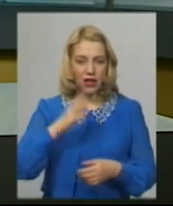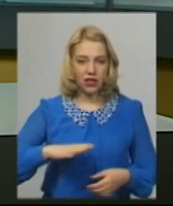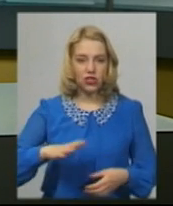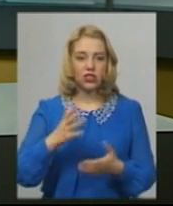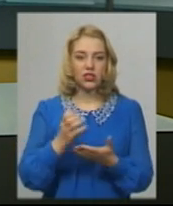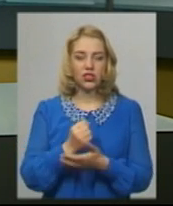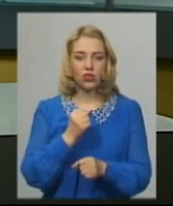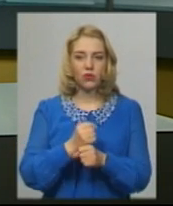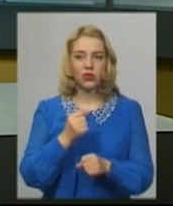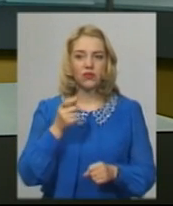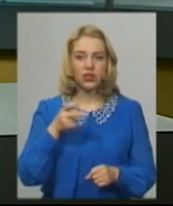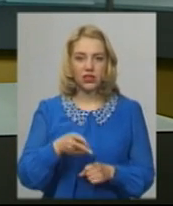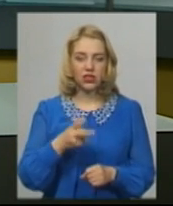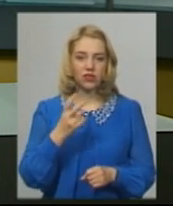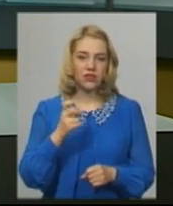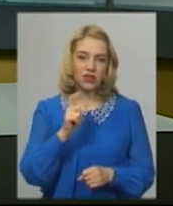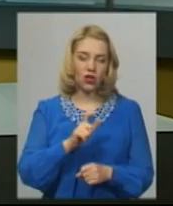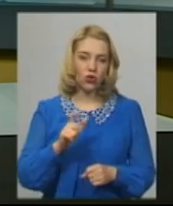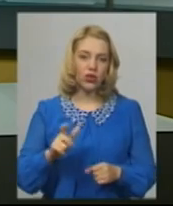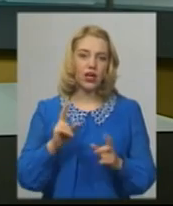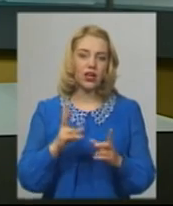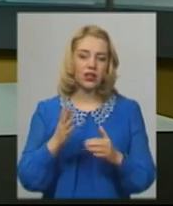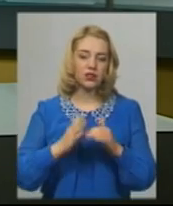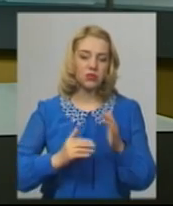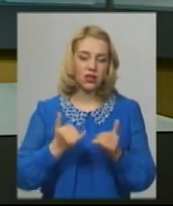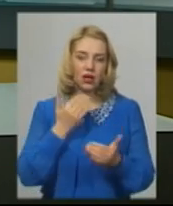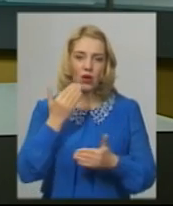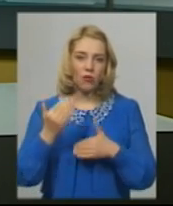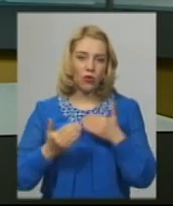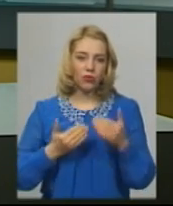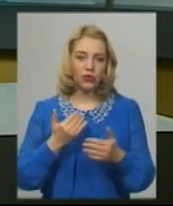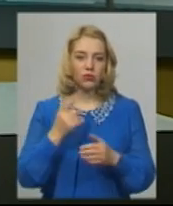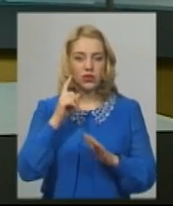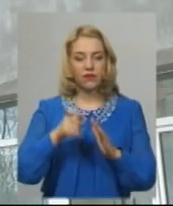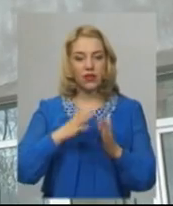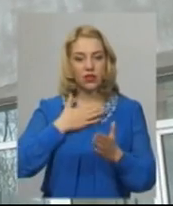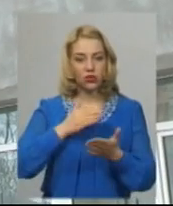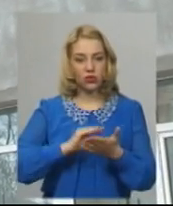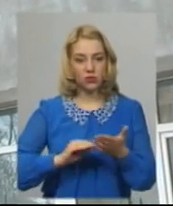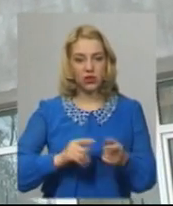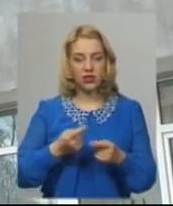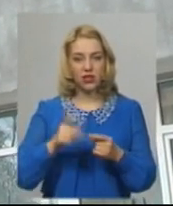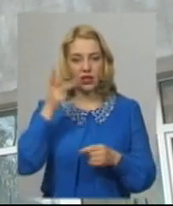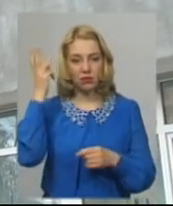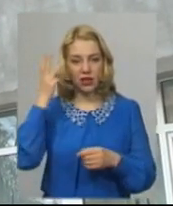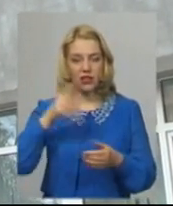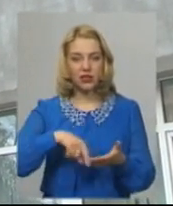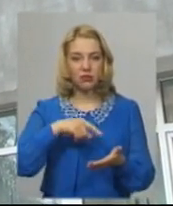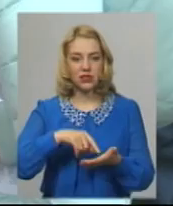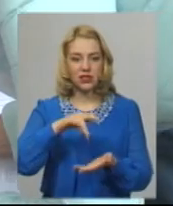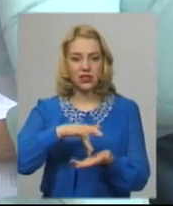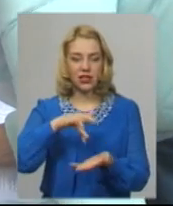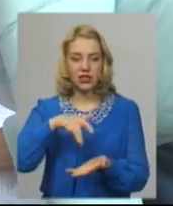чоловік. Які спеціальності сьогодні користуються попитом, дізнавалась Тетяна Ворожцова. Це Хмельницький міський центр